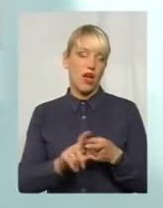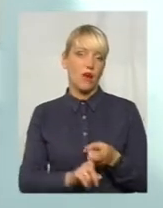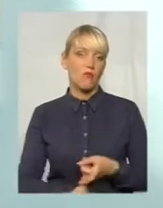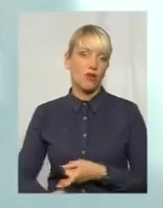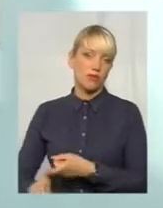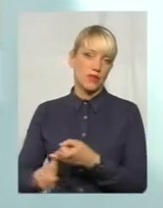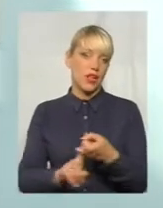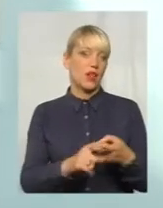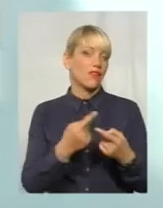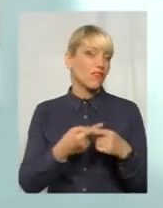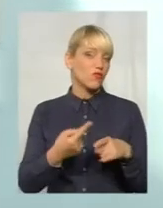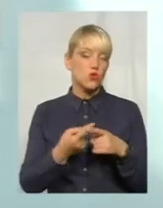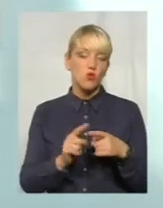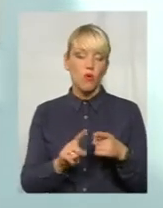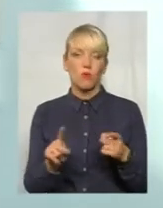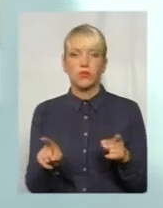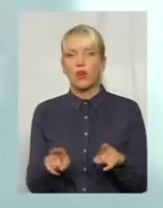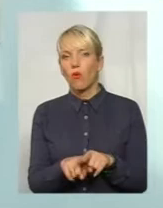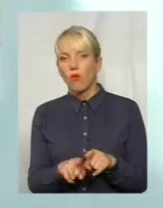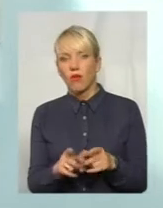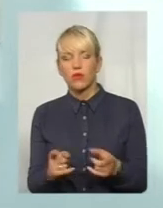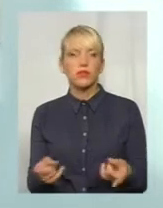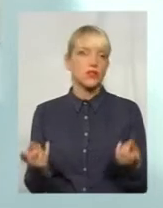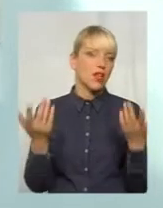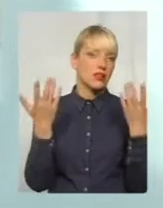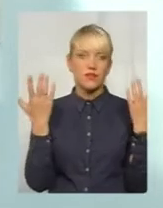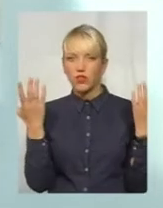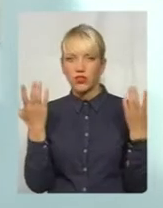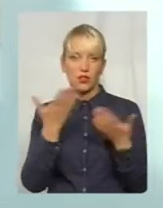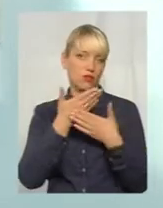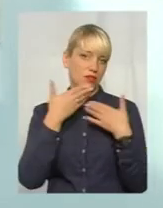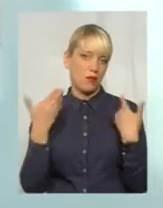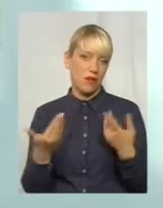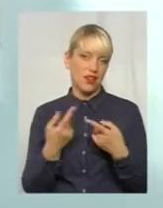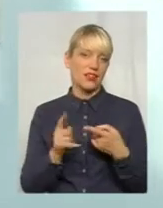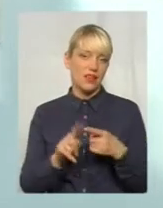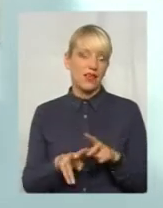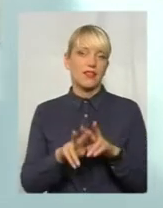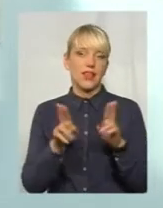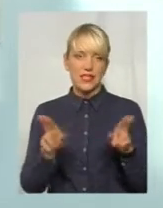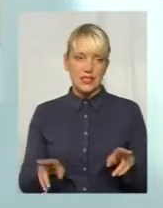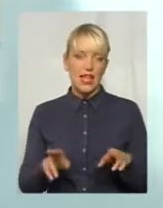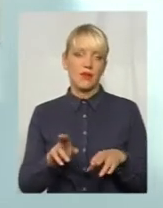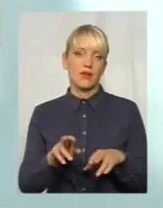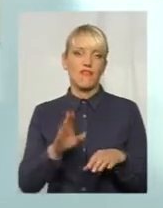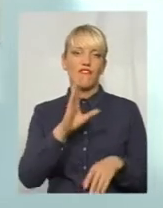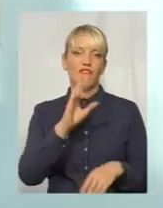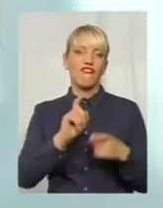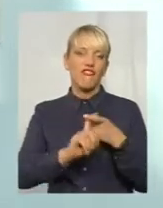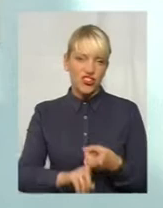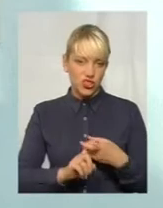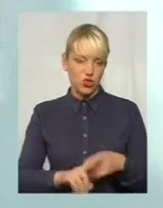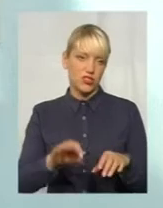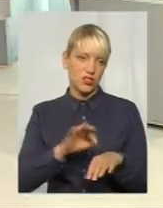Тобто нічого в цьому такого надзвичайного немає. Це таке саме вірусне захворювання, як